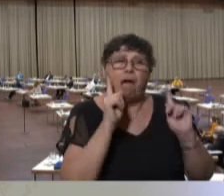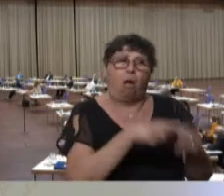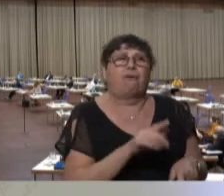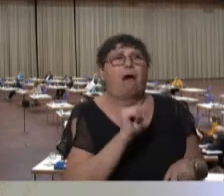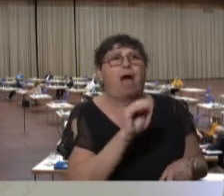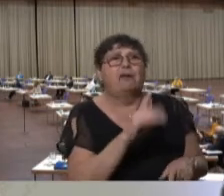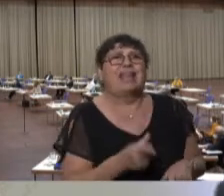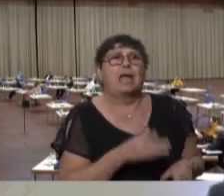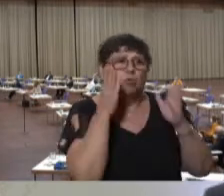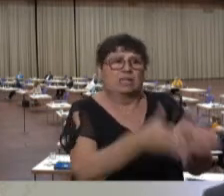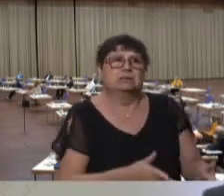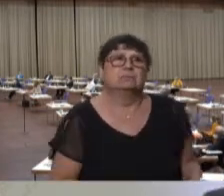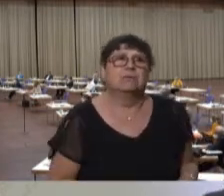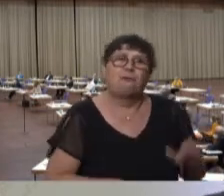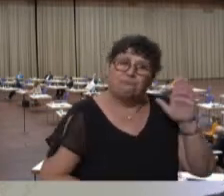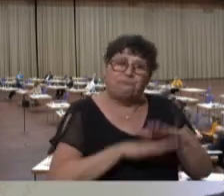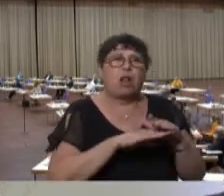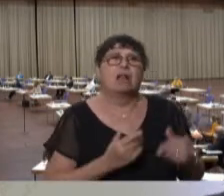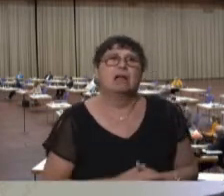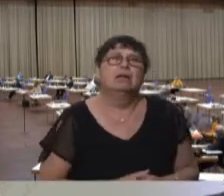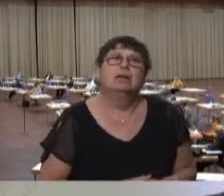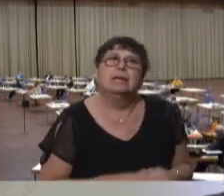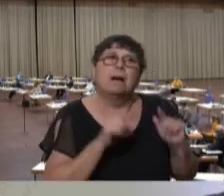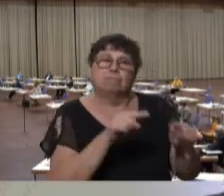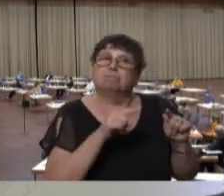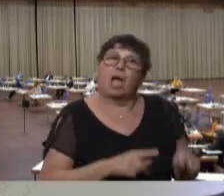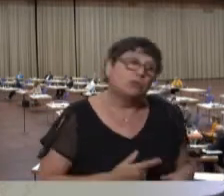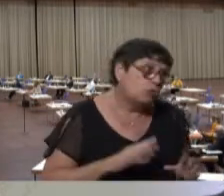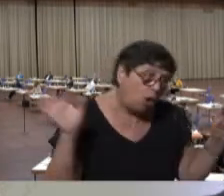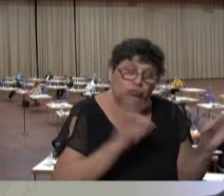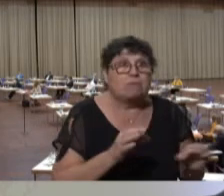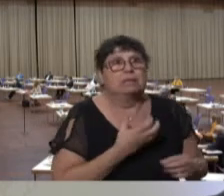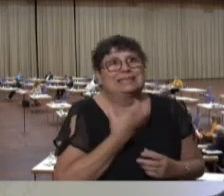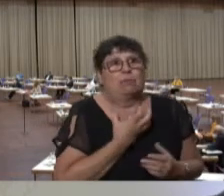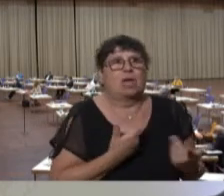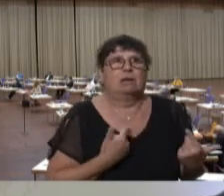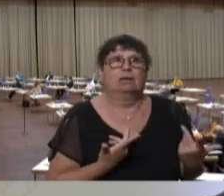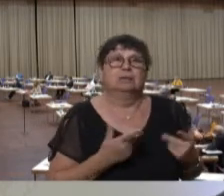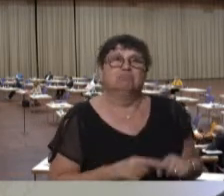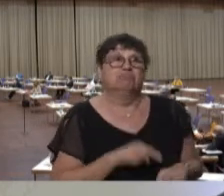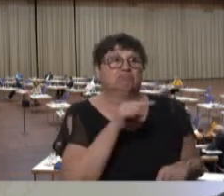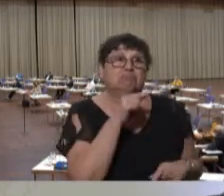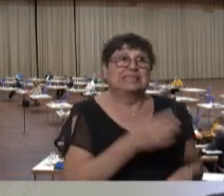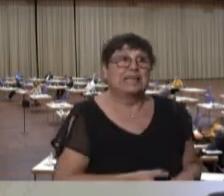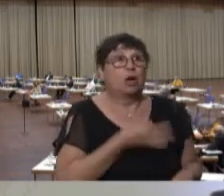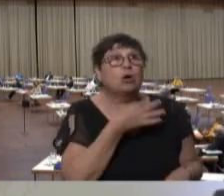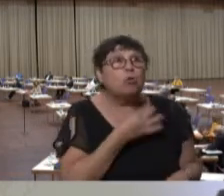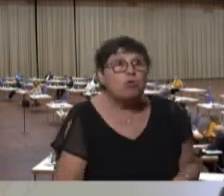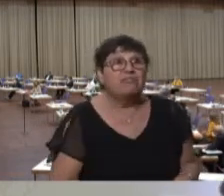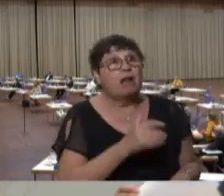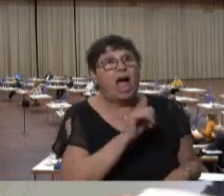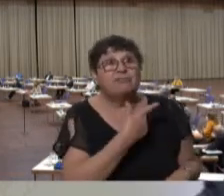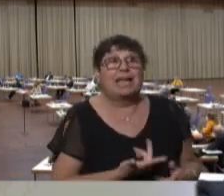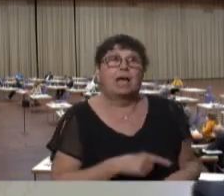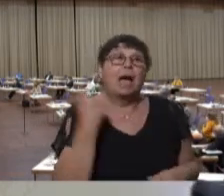AfD. Voll. Und das erzürnt mich noch am meisten. Und jetzt rufen Sie rein da von der AfD,